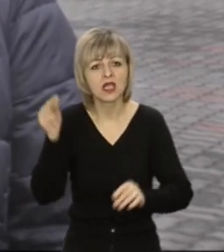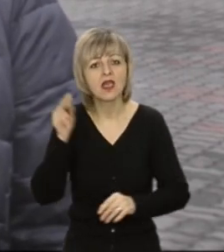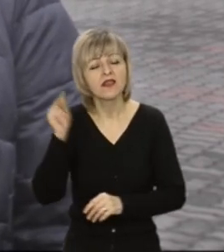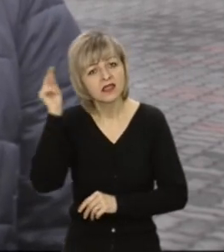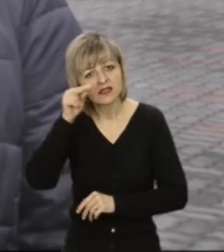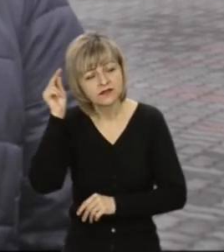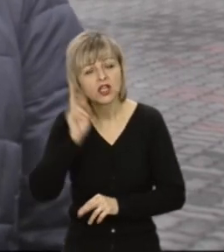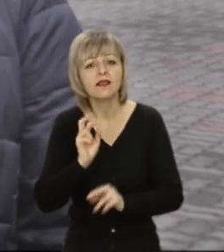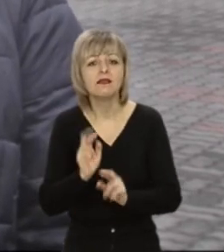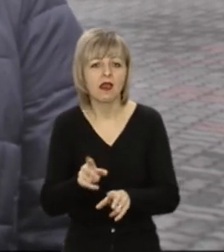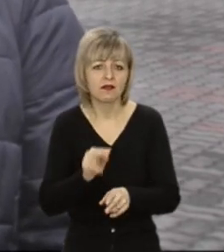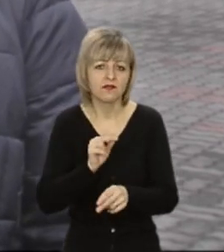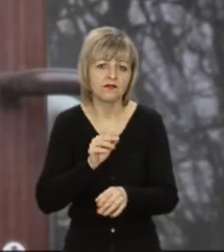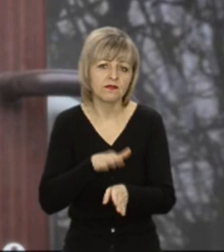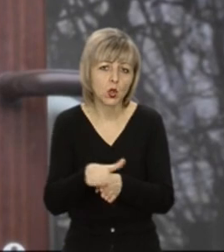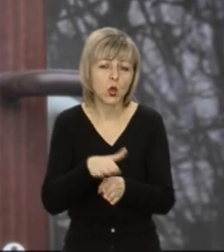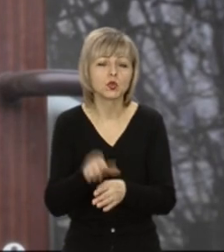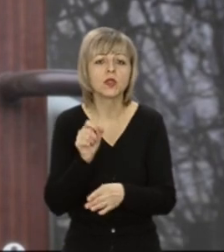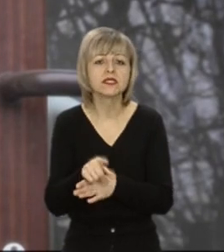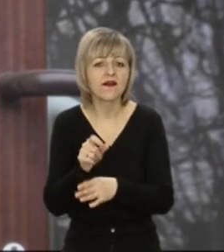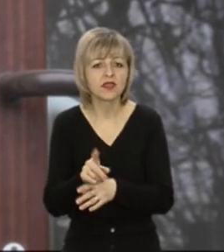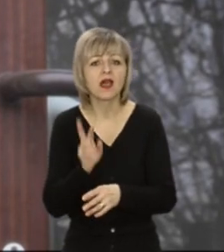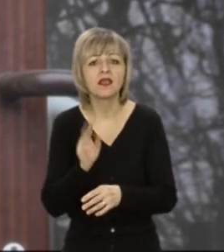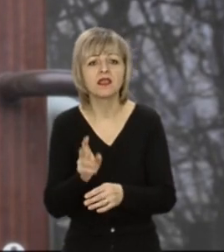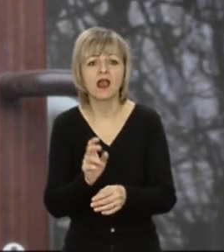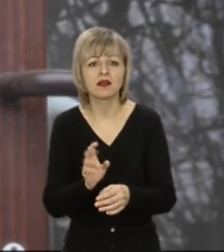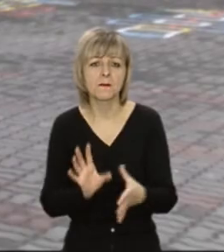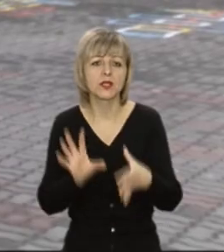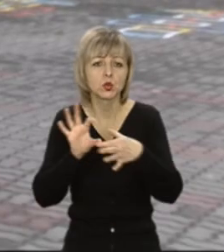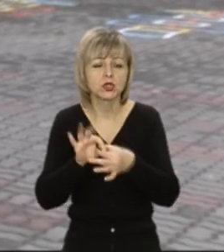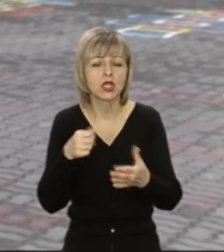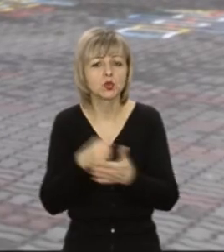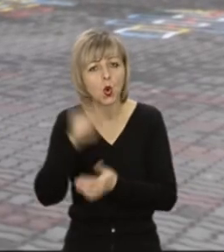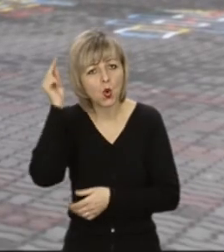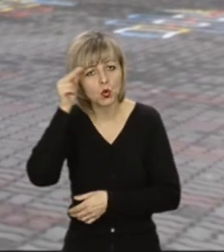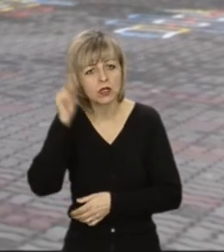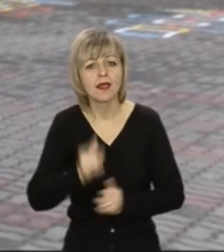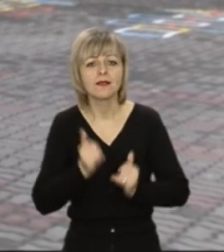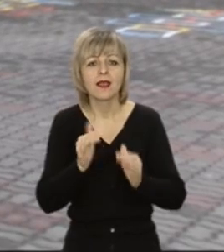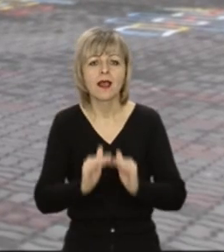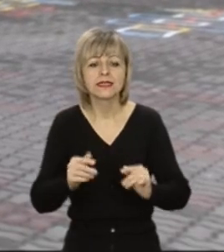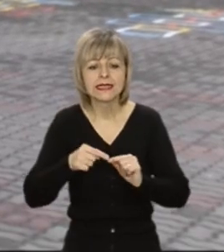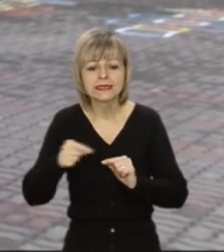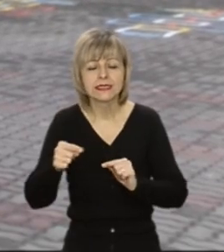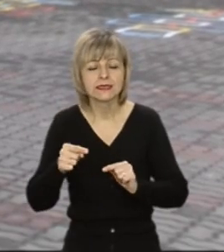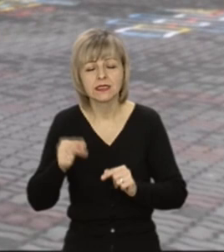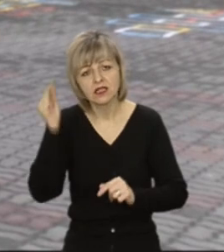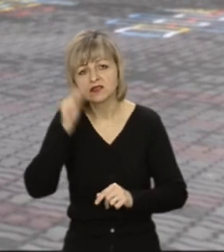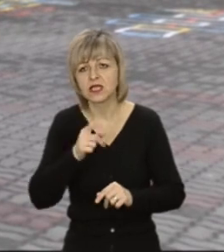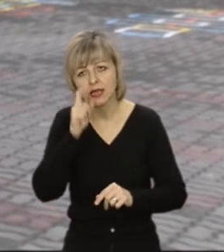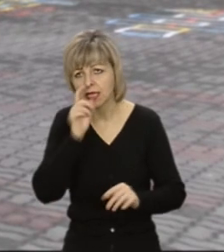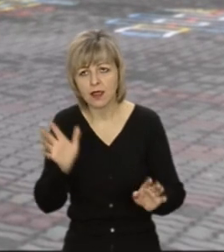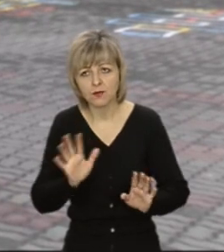процесу, як вони виконують завдання, як вони виходять на уроки. Для дітей дистанційне навчання не є поганим